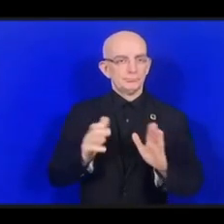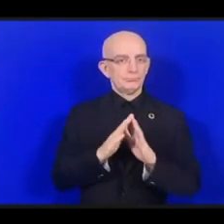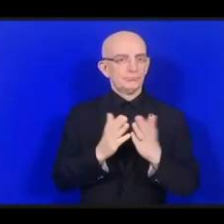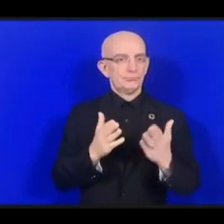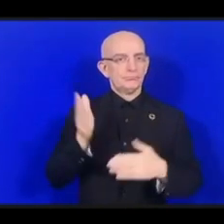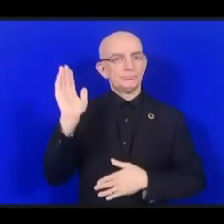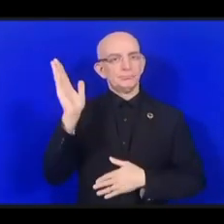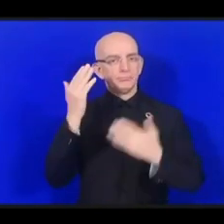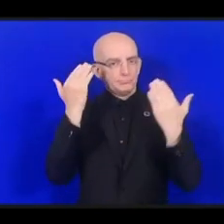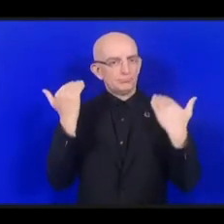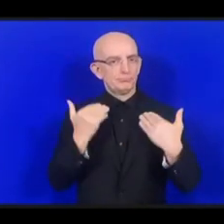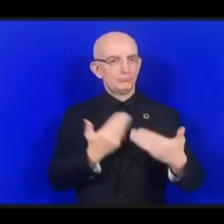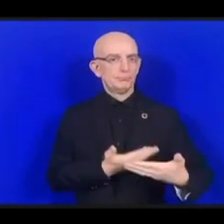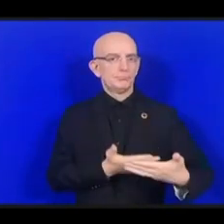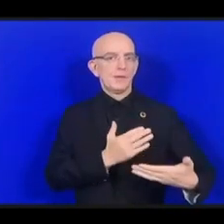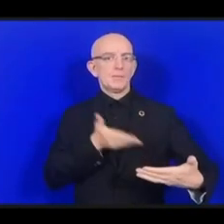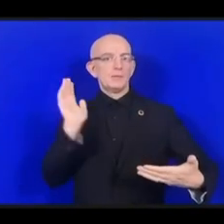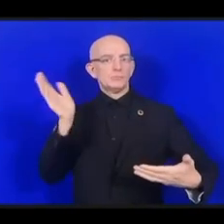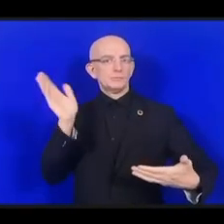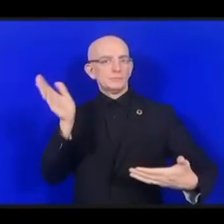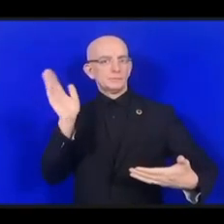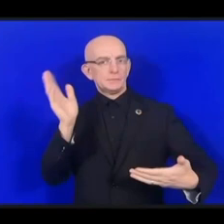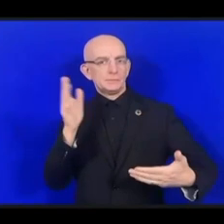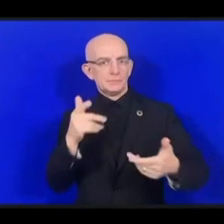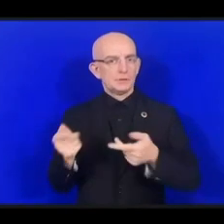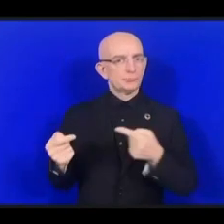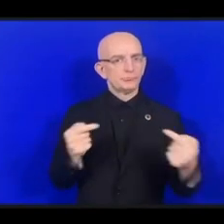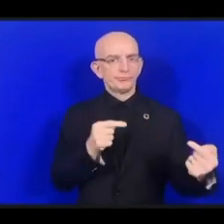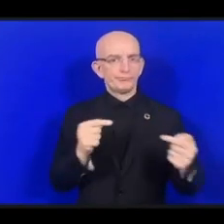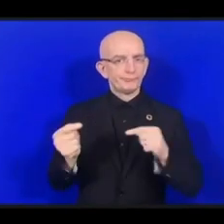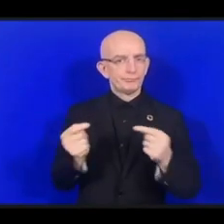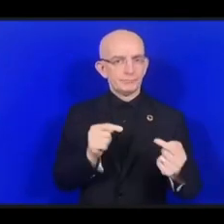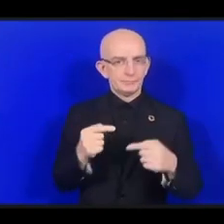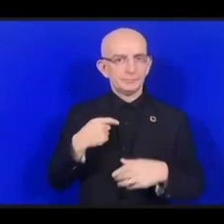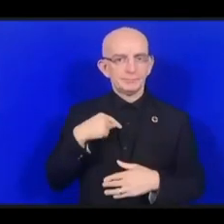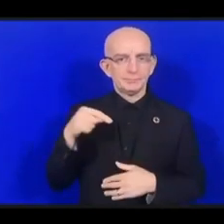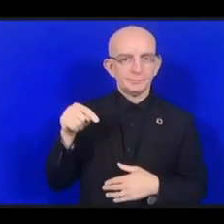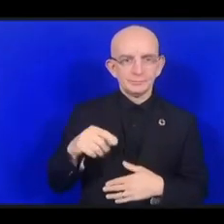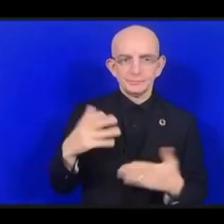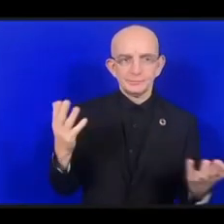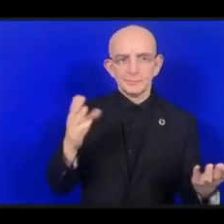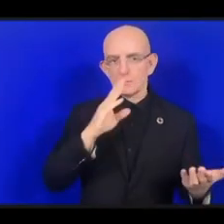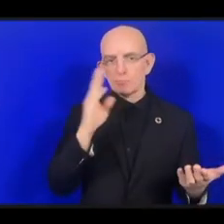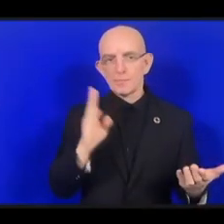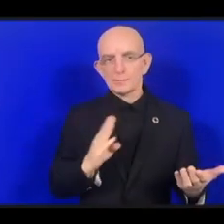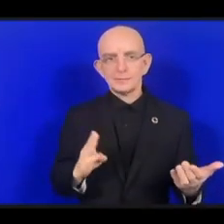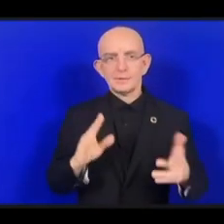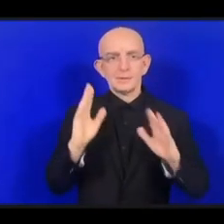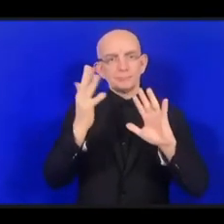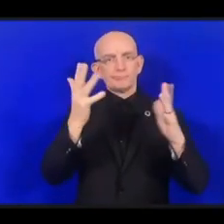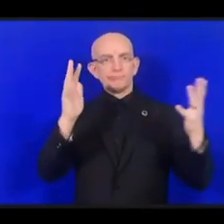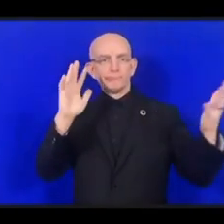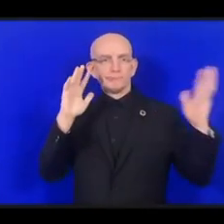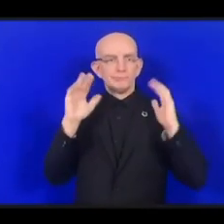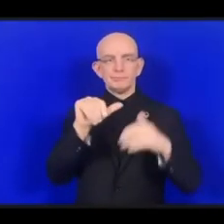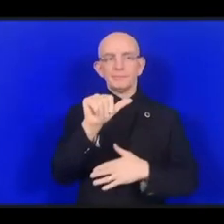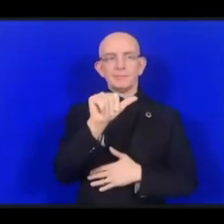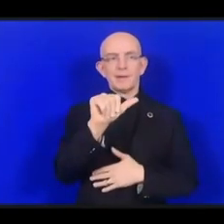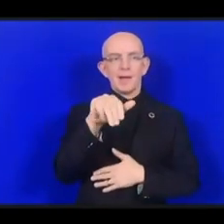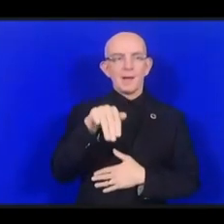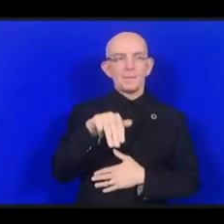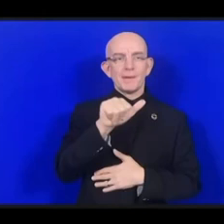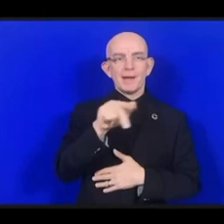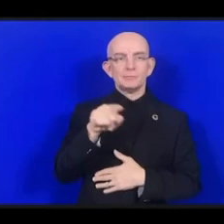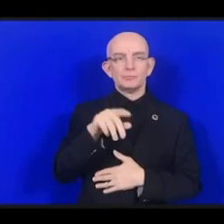молодежи, которая была запущена бразильским руководящим комитетом по интернету. И без